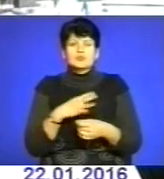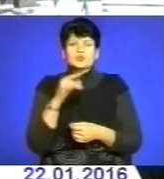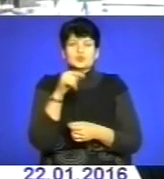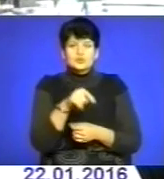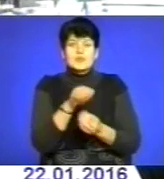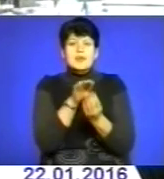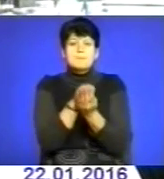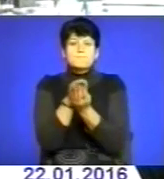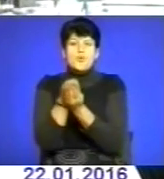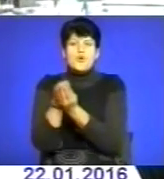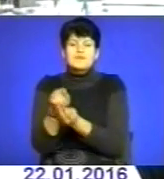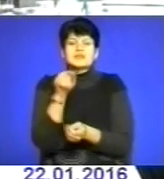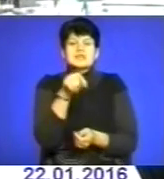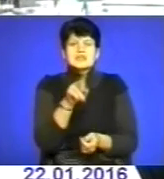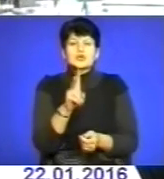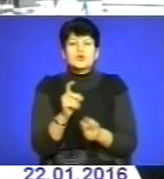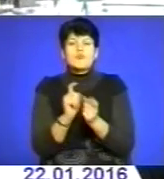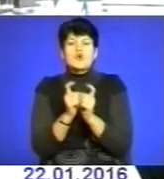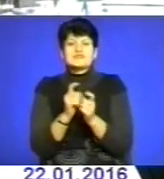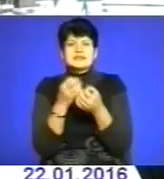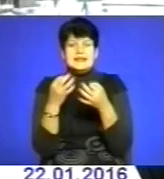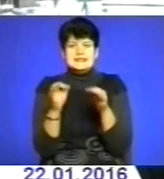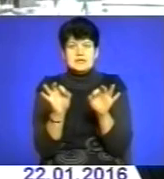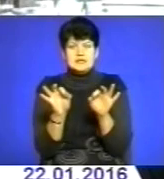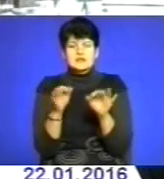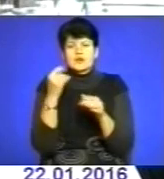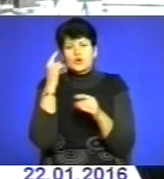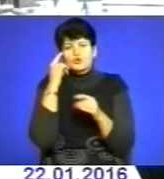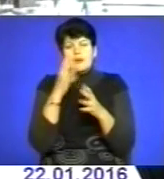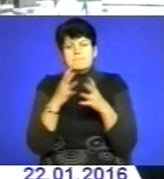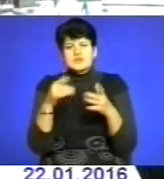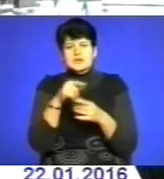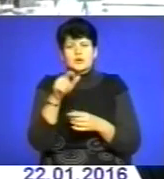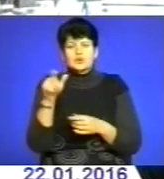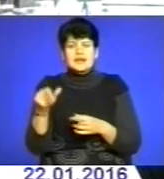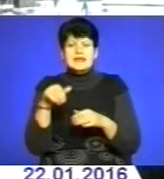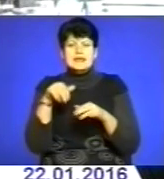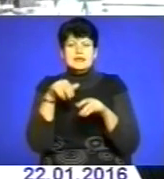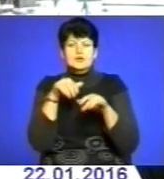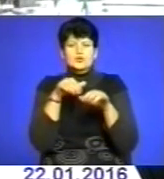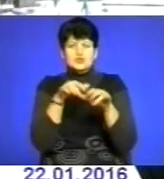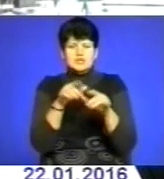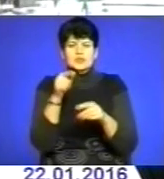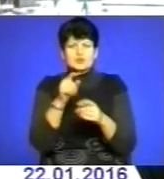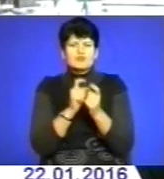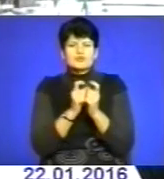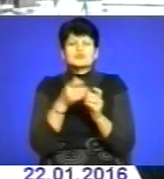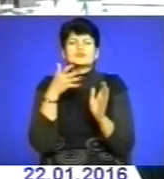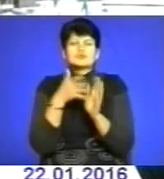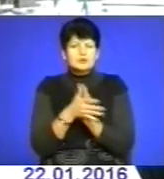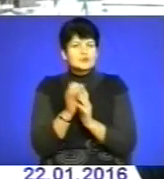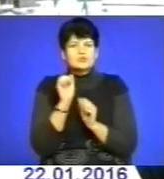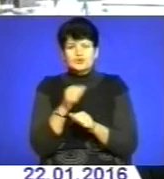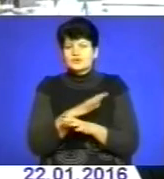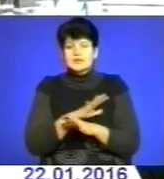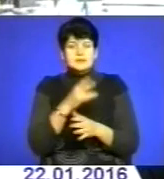поховані ті, хто боролися за її незалежність. Тому що, думаю, більшість цих людей, йдучи на цю боротьбу, розуміли, що не можуть не дочекатися цього часу,